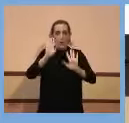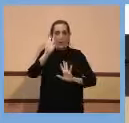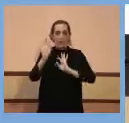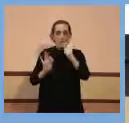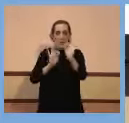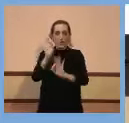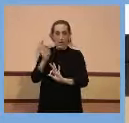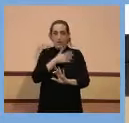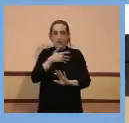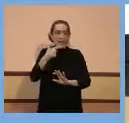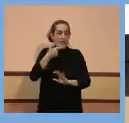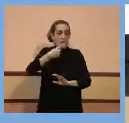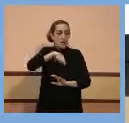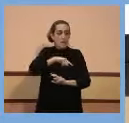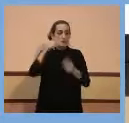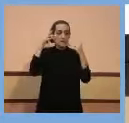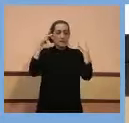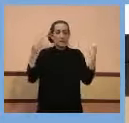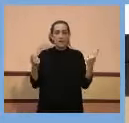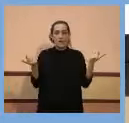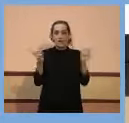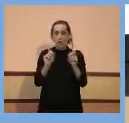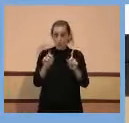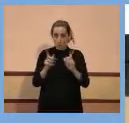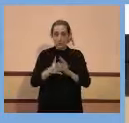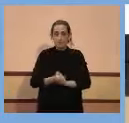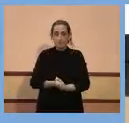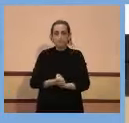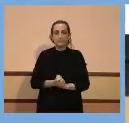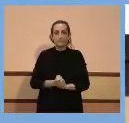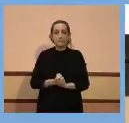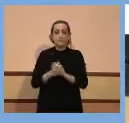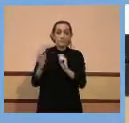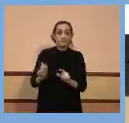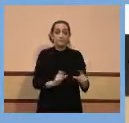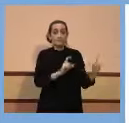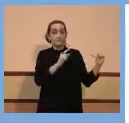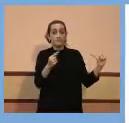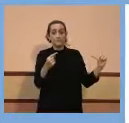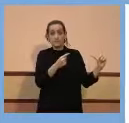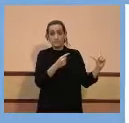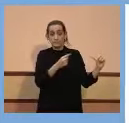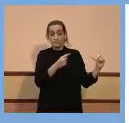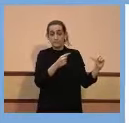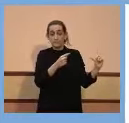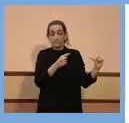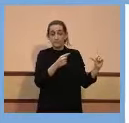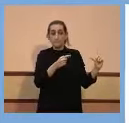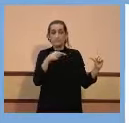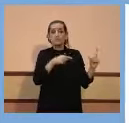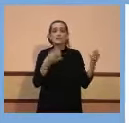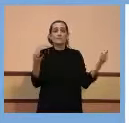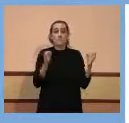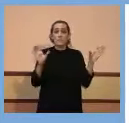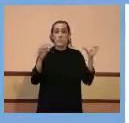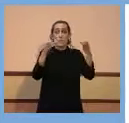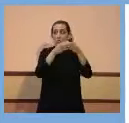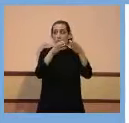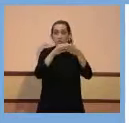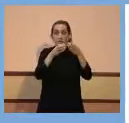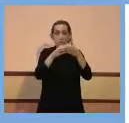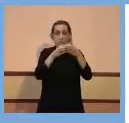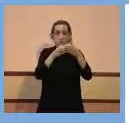però sense baixar la guàrdia. Següent diapositiva, sisplau. Aquí és molt ràpid, la passarem. Aquestes són els grups d'edat